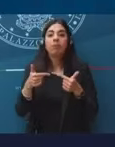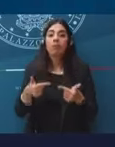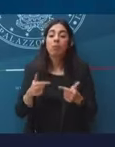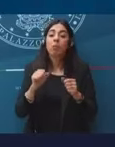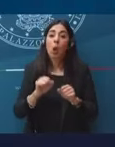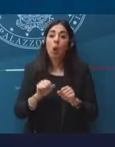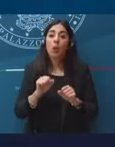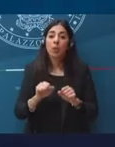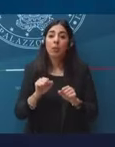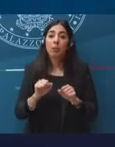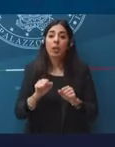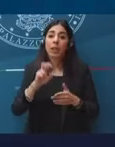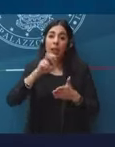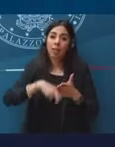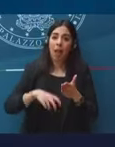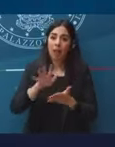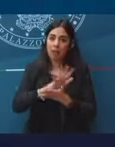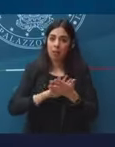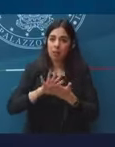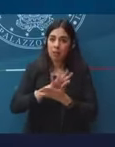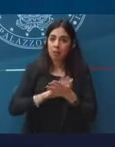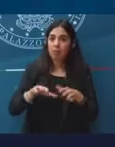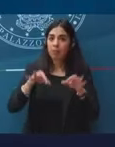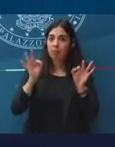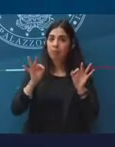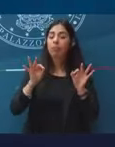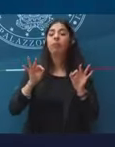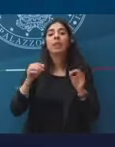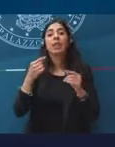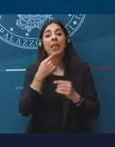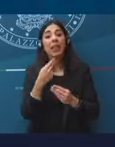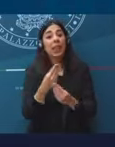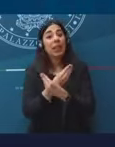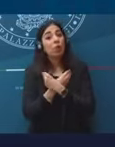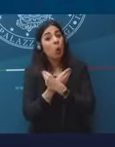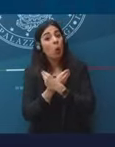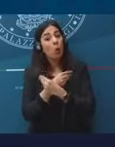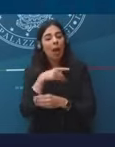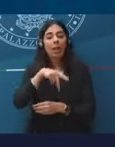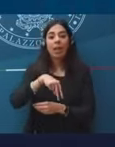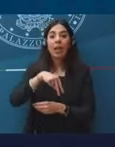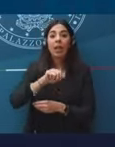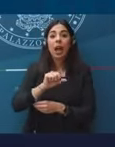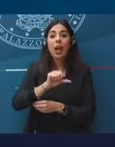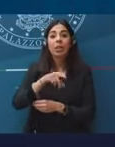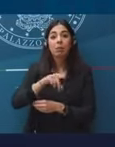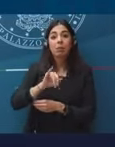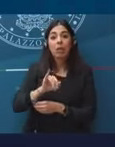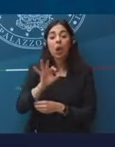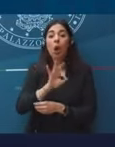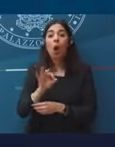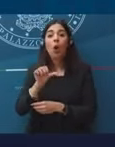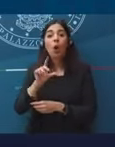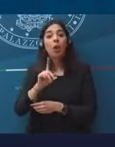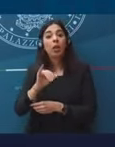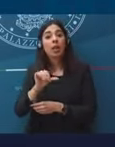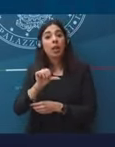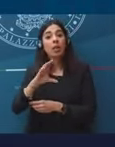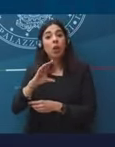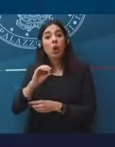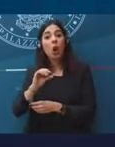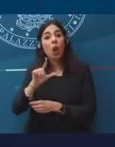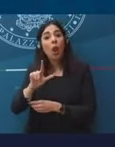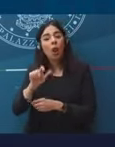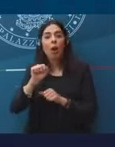I disoccupati potranno accedere alla Naspi e alla Discol anche senza le 30